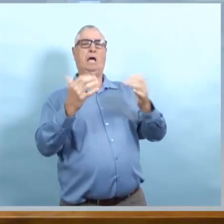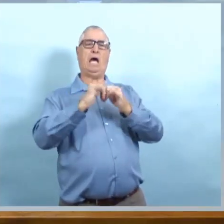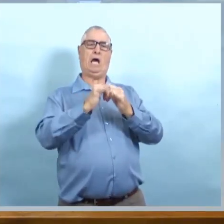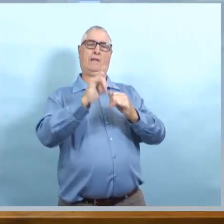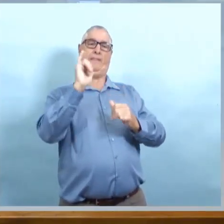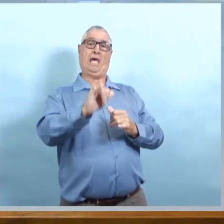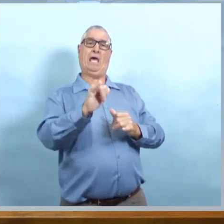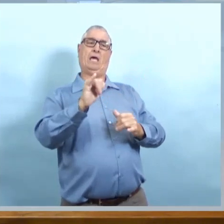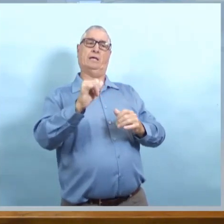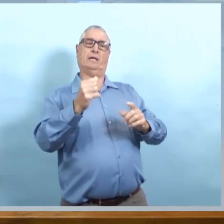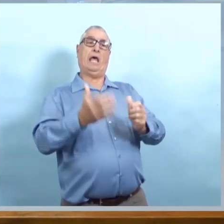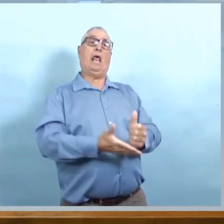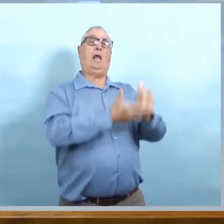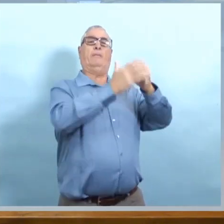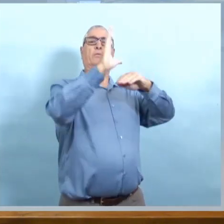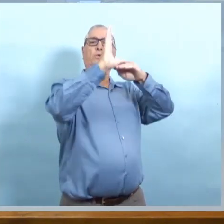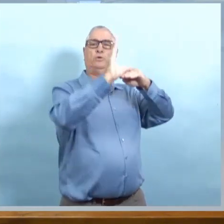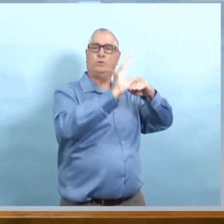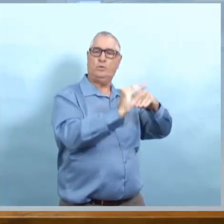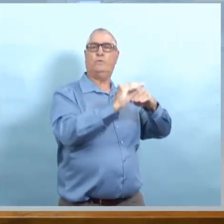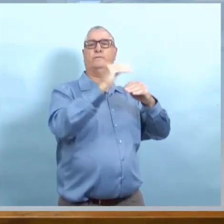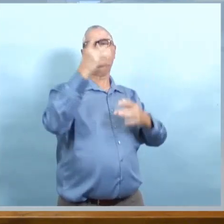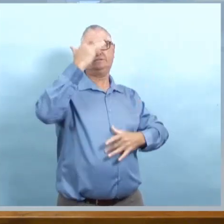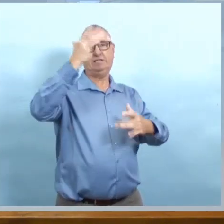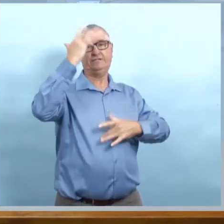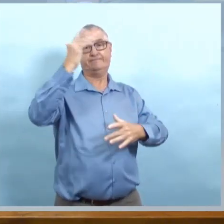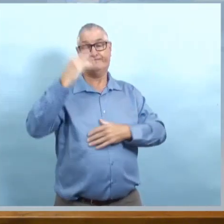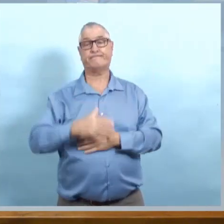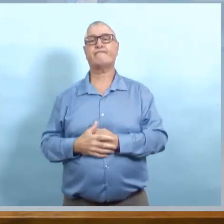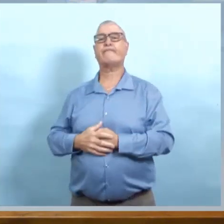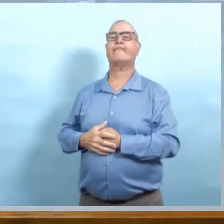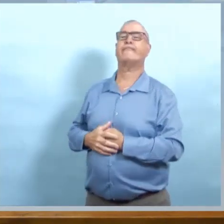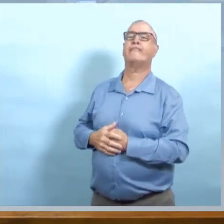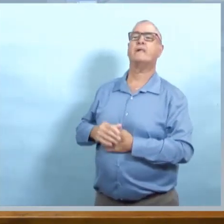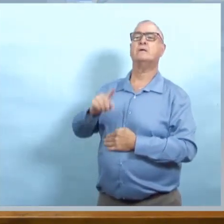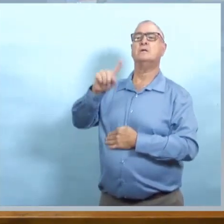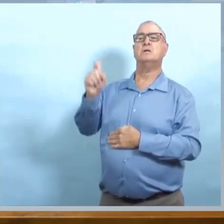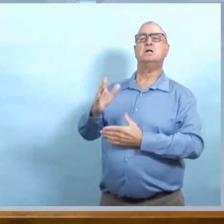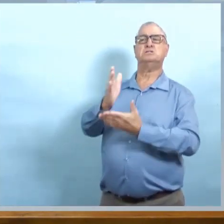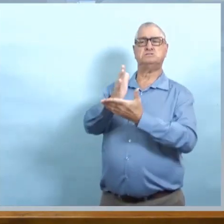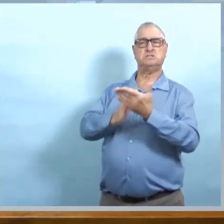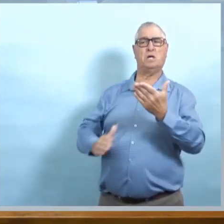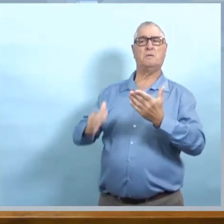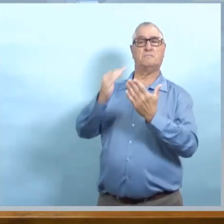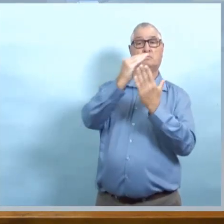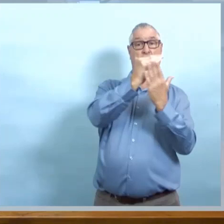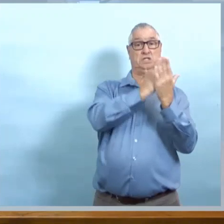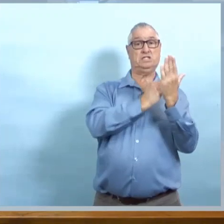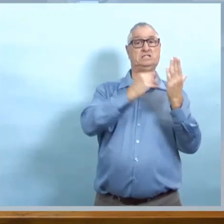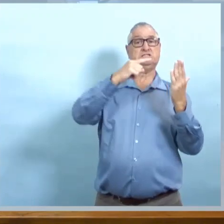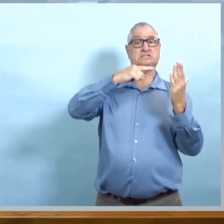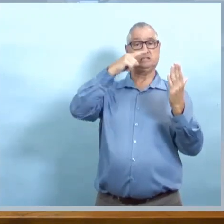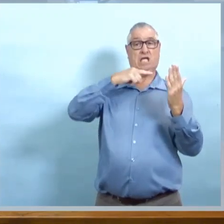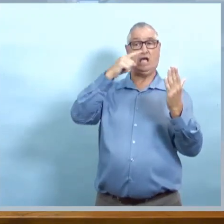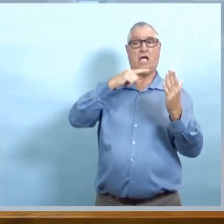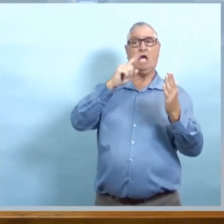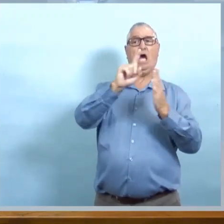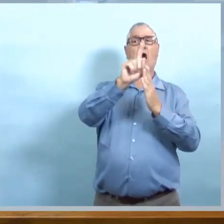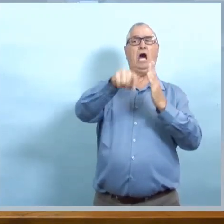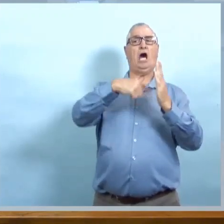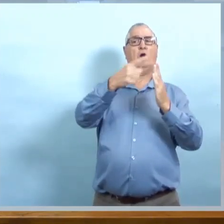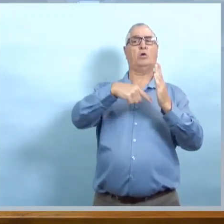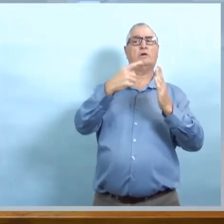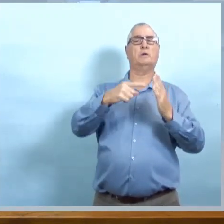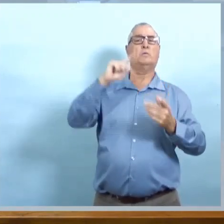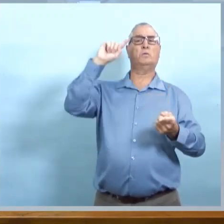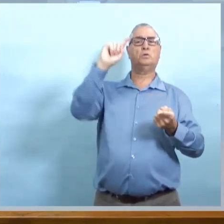l'un de l'autre. Donc, ce serait peut-être quelque chose aussi qu'on peut examiner. Et c'est le genre de choses sur lesquelles nous allons travailler avec le secteur pour voir comment on pourrait le mieux